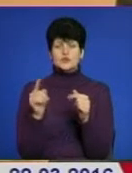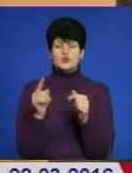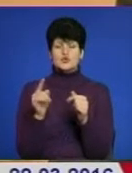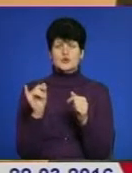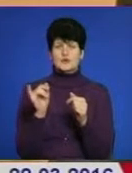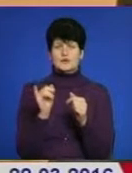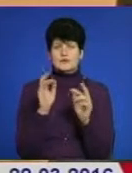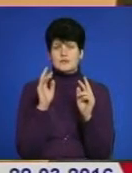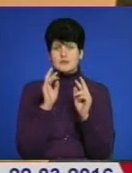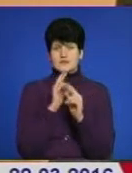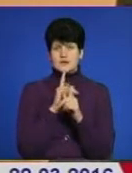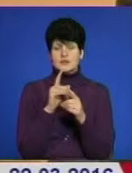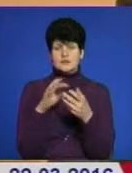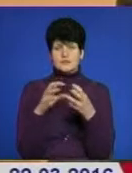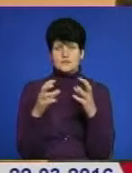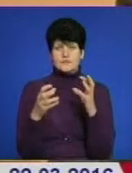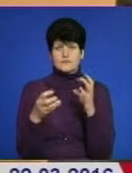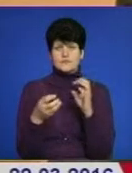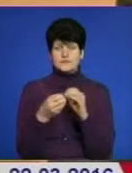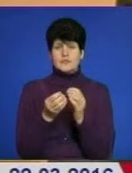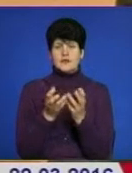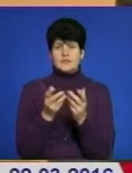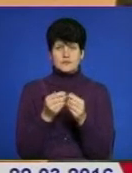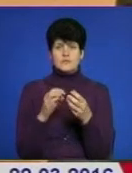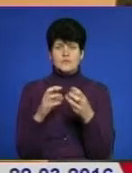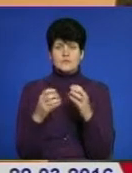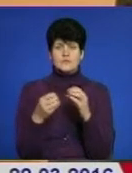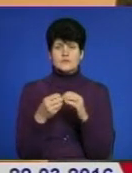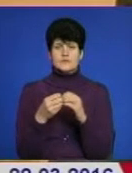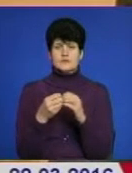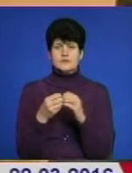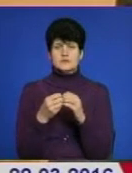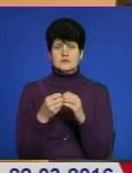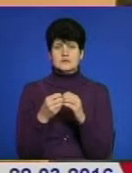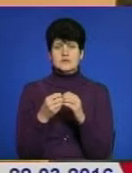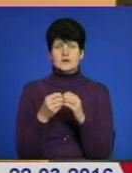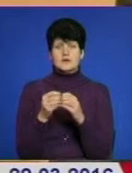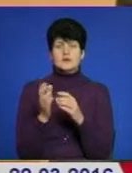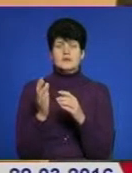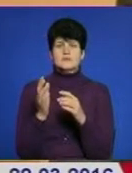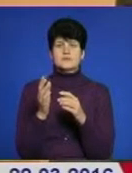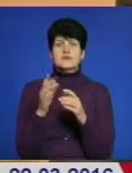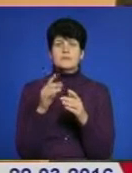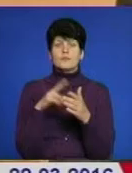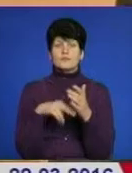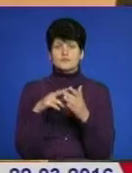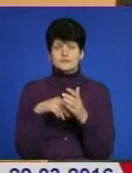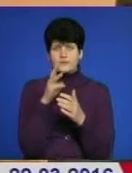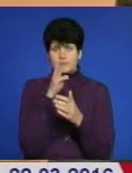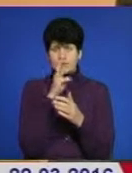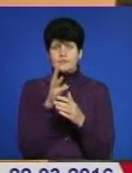невірні тоді розрахунки щодо нарахування на заробітну плату, невірні дані про